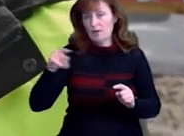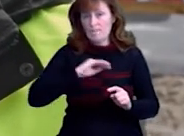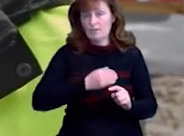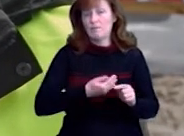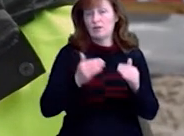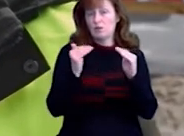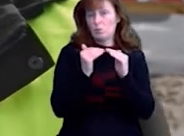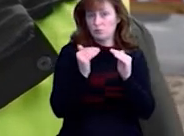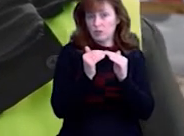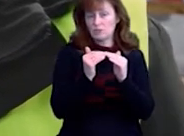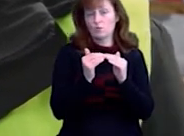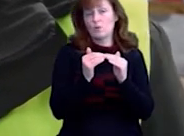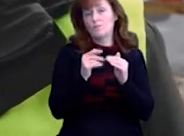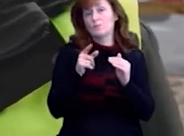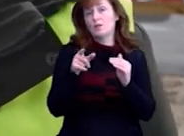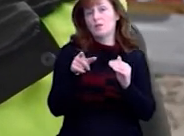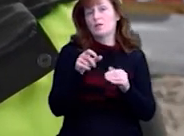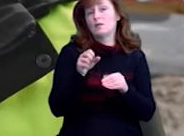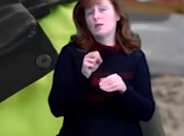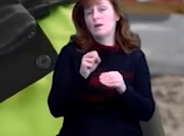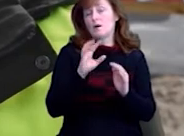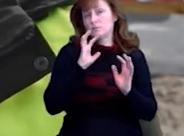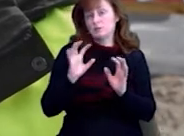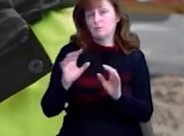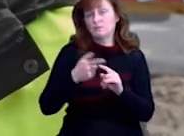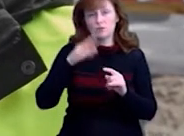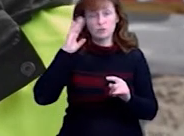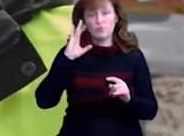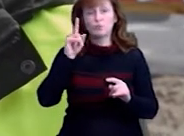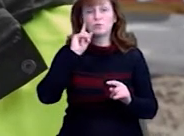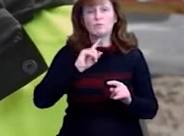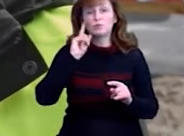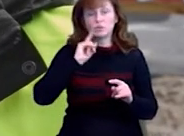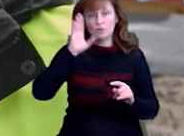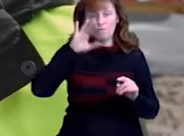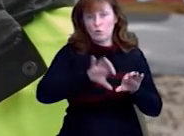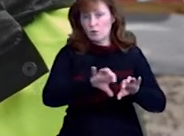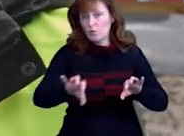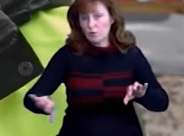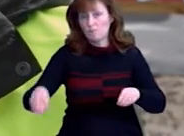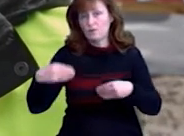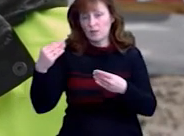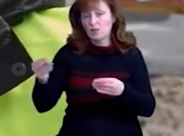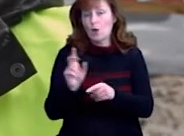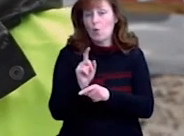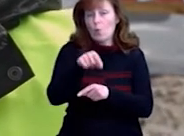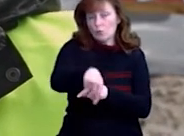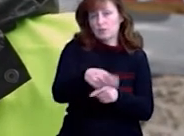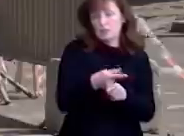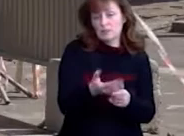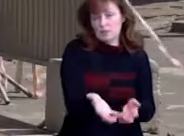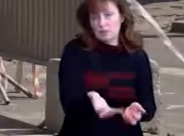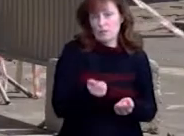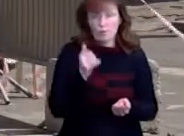Для їх водозабезпечення буде прокладено тимчасовий водопровід і виведено гусаки для набору